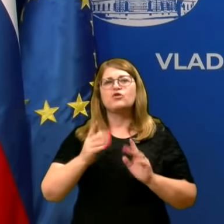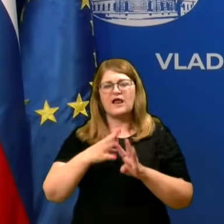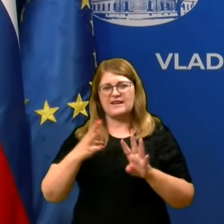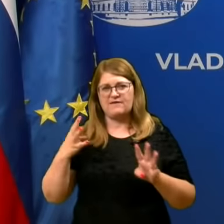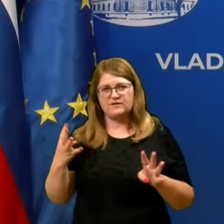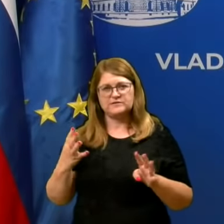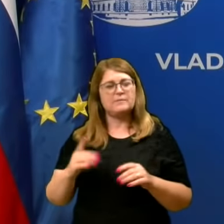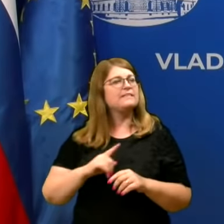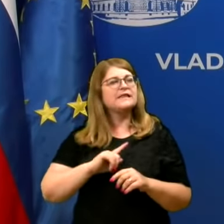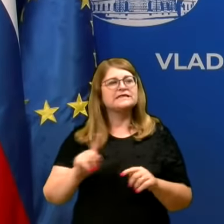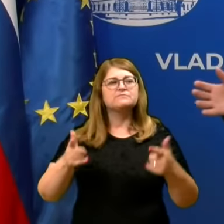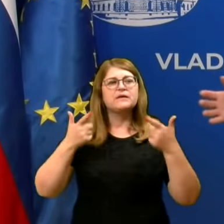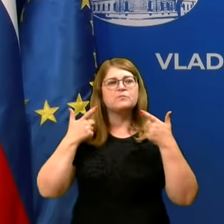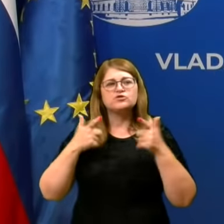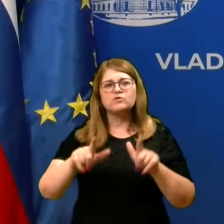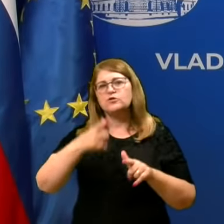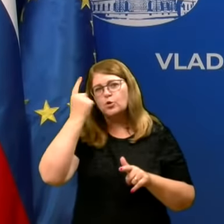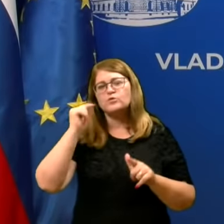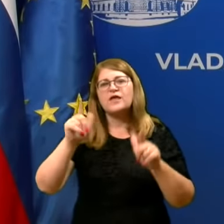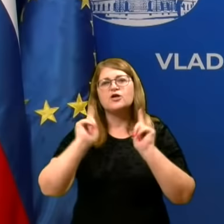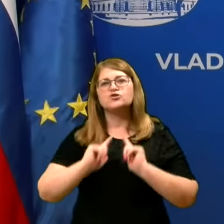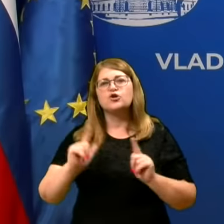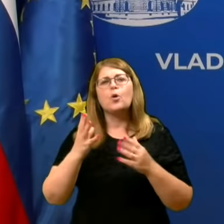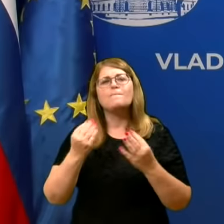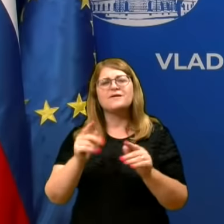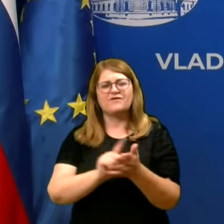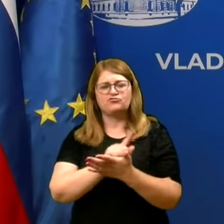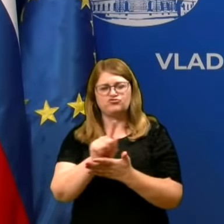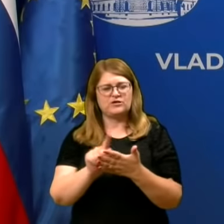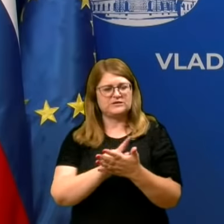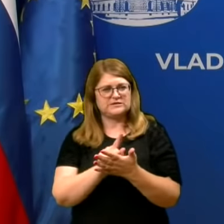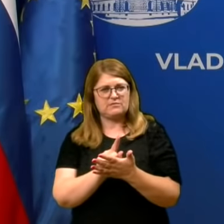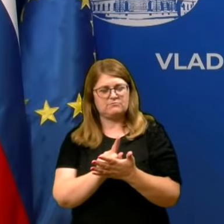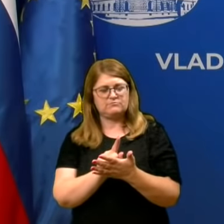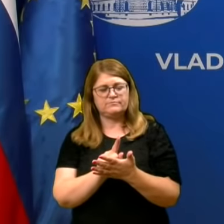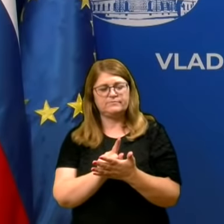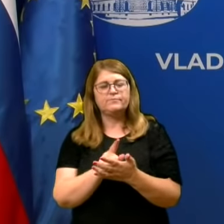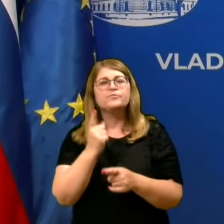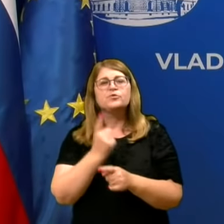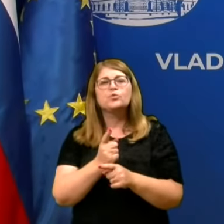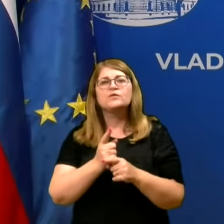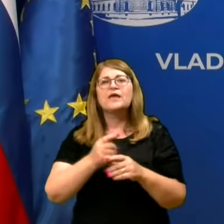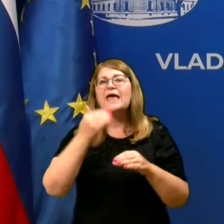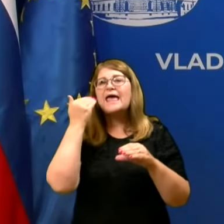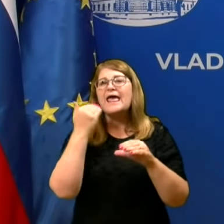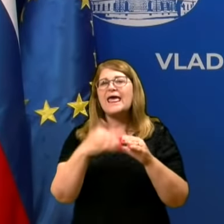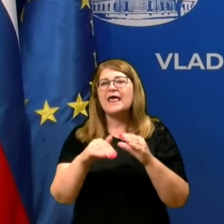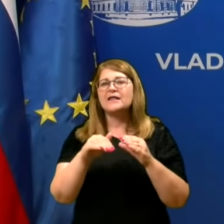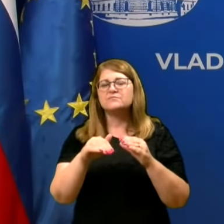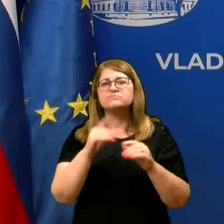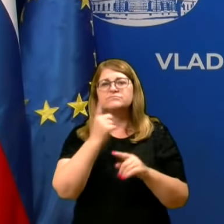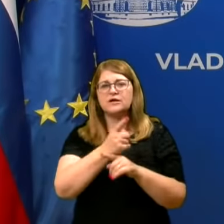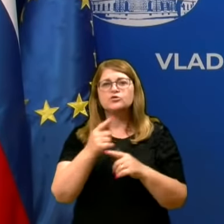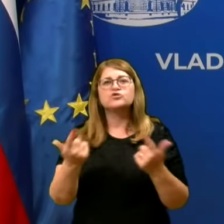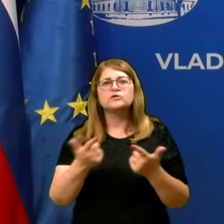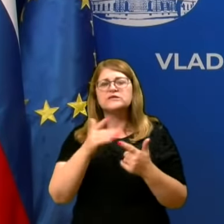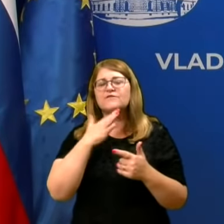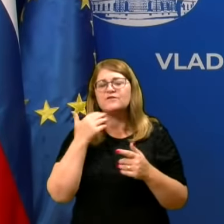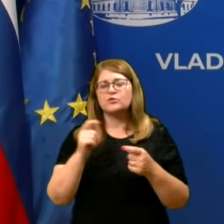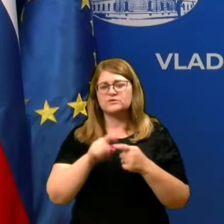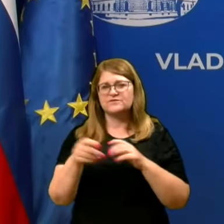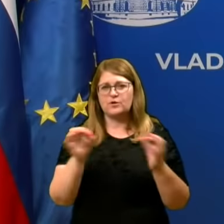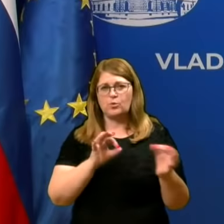Ne svemo si dovolj, da ljudje čakajo predolgo. Tudi z elektronskim naročanjem se da mar si kaj urediti.